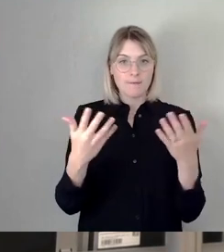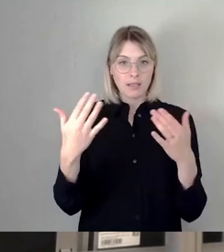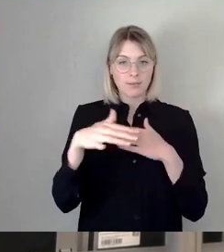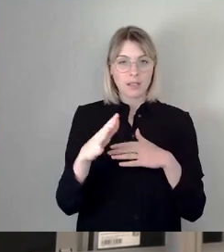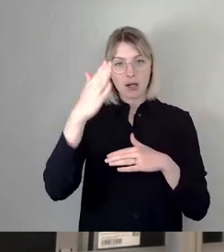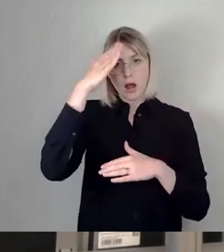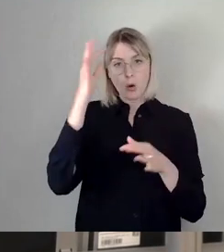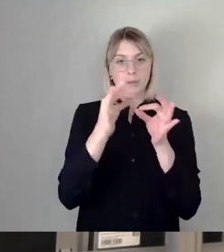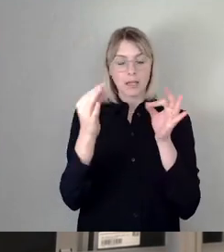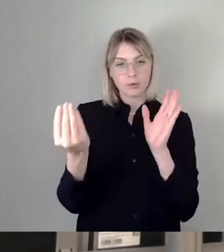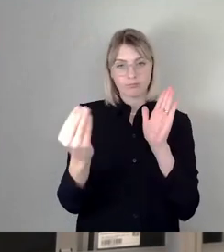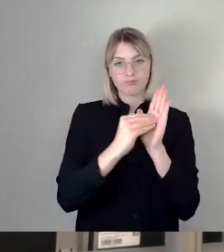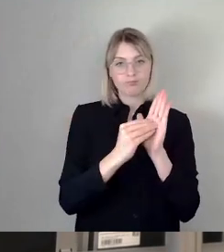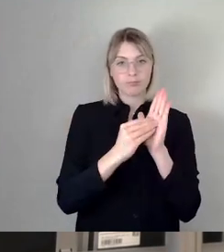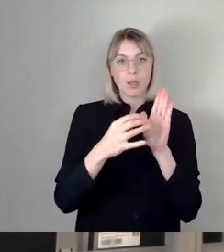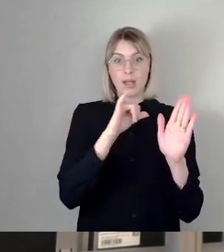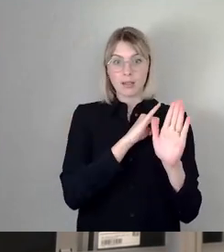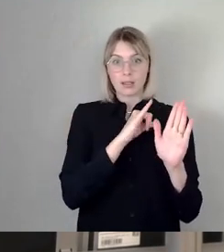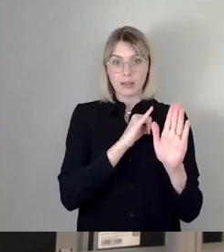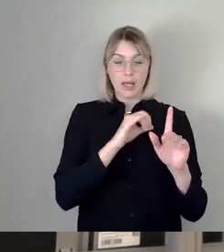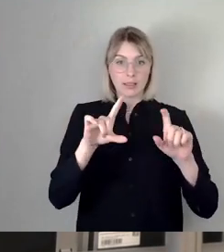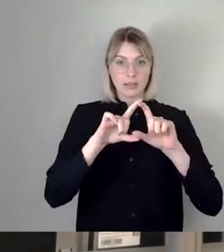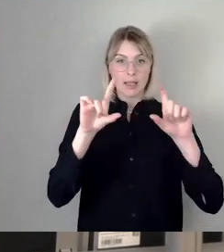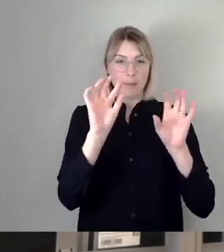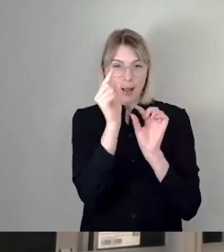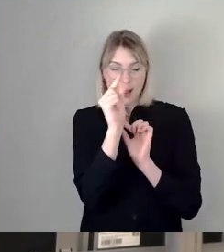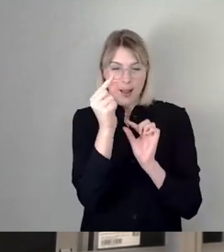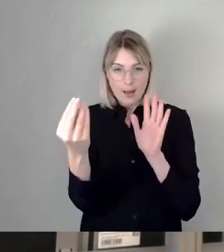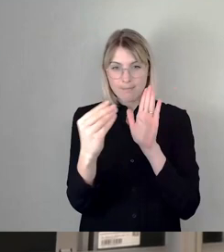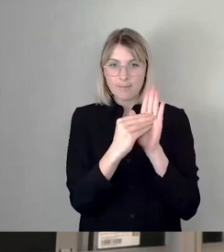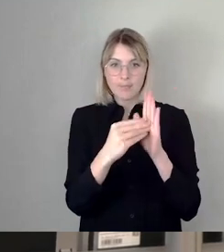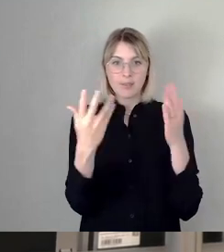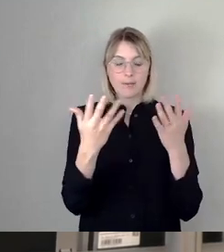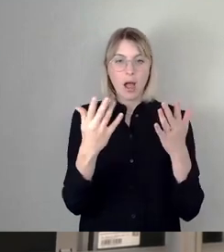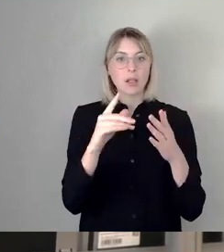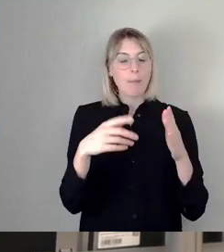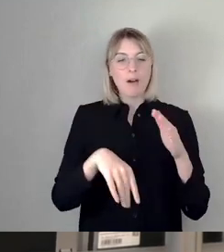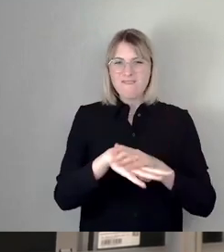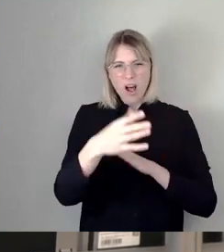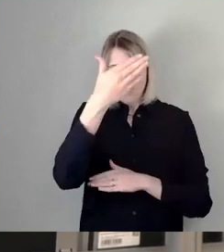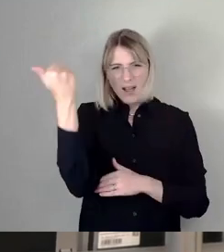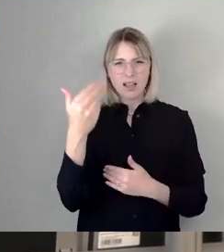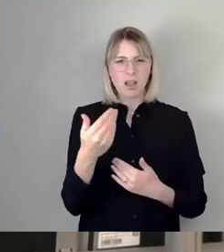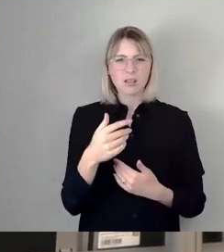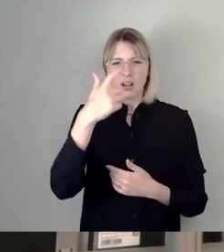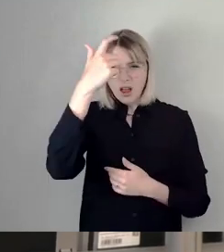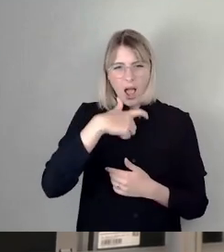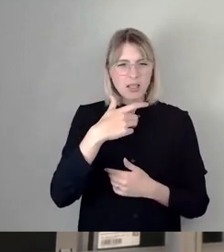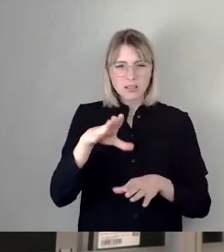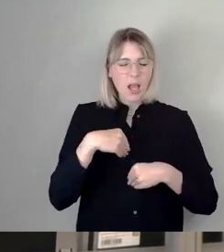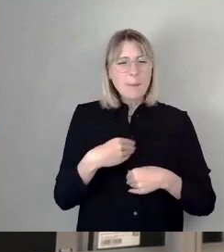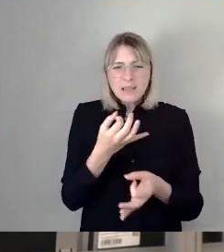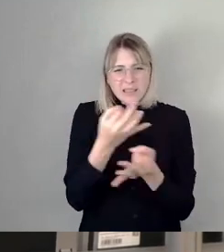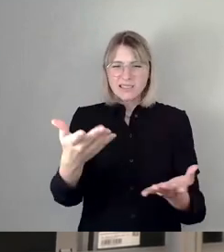haben, ein sehr interessantes, aber auf mir sehr wichtiges Detail, was leider völlig vergessen worden ist. Hat keiner ernst genommen. Keiner hat es ernst genommen.